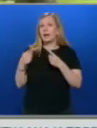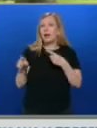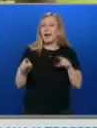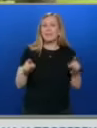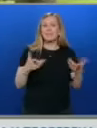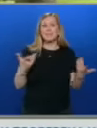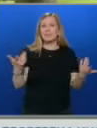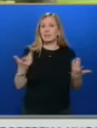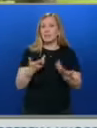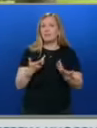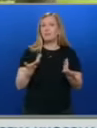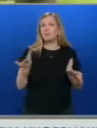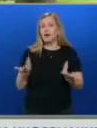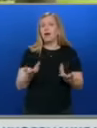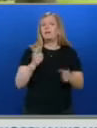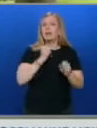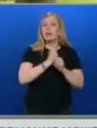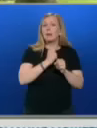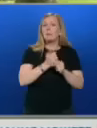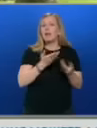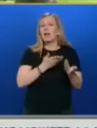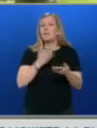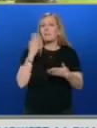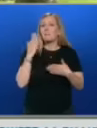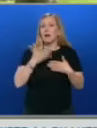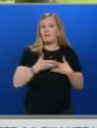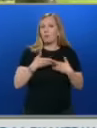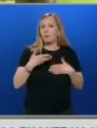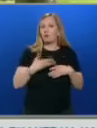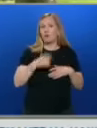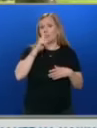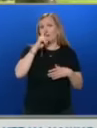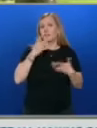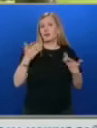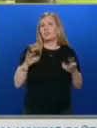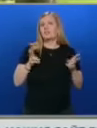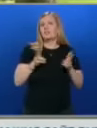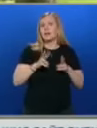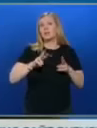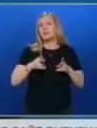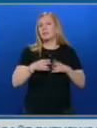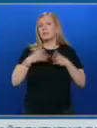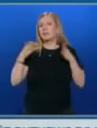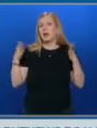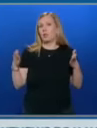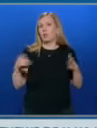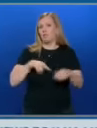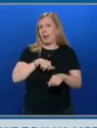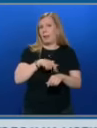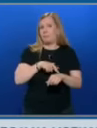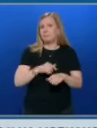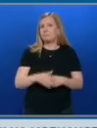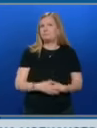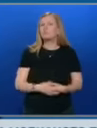в това дали упражнявате някакви правомощи, особено толкова важни за кратко или за дълго време. От съюза на